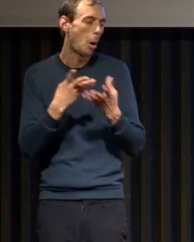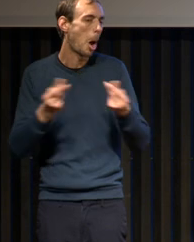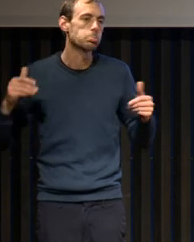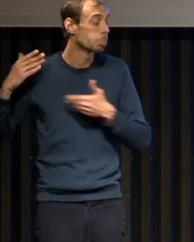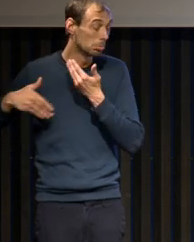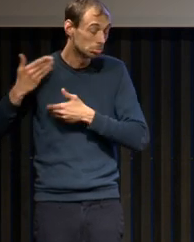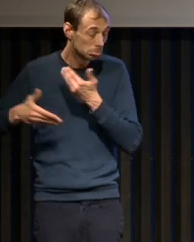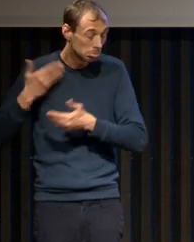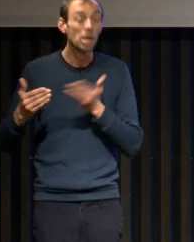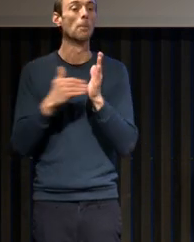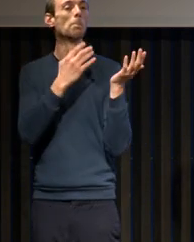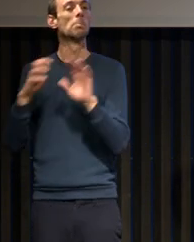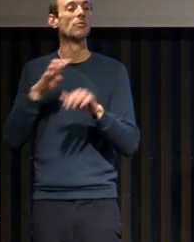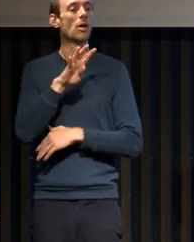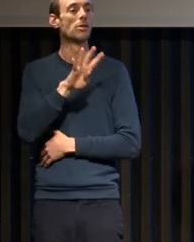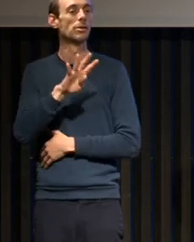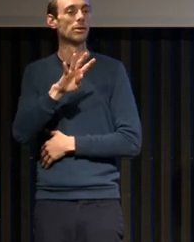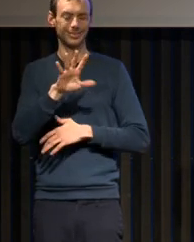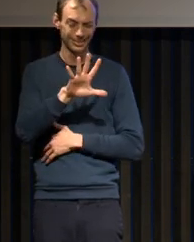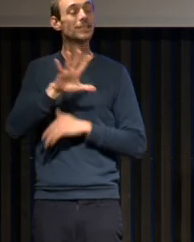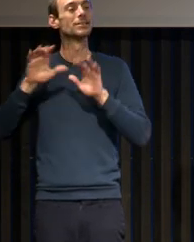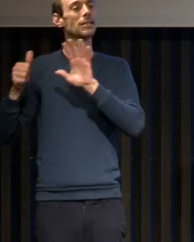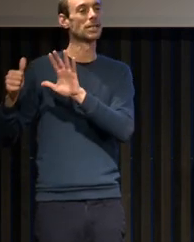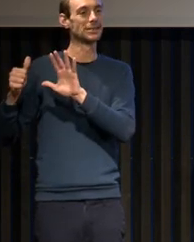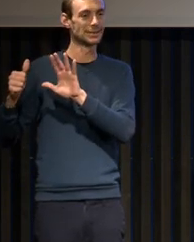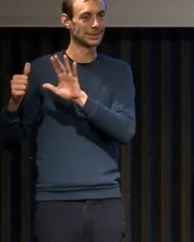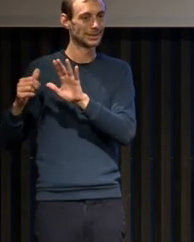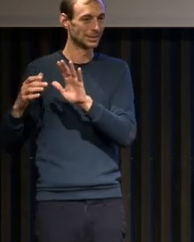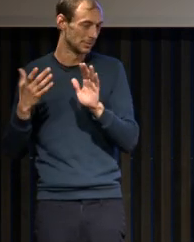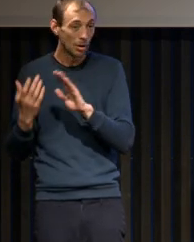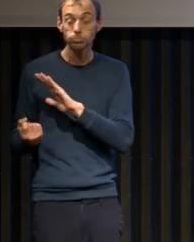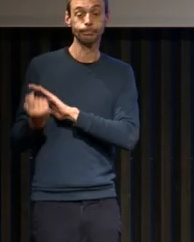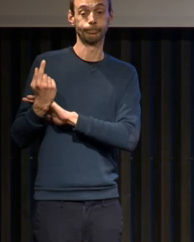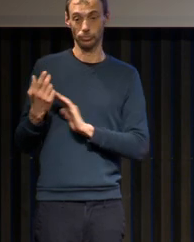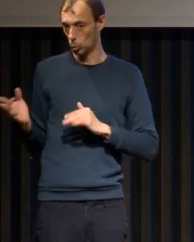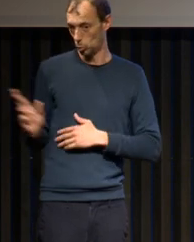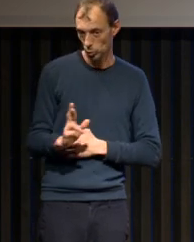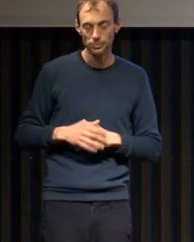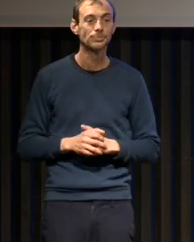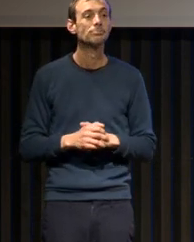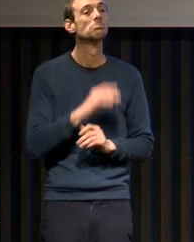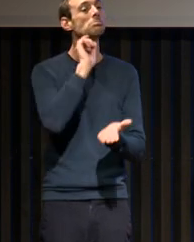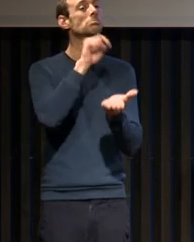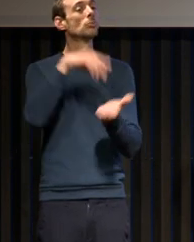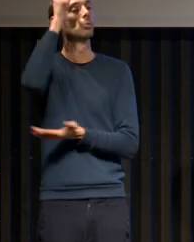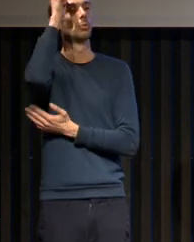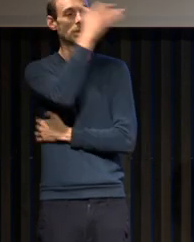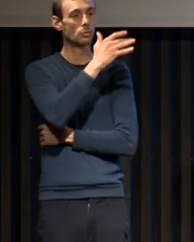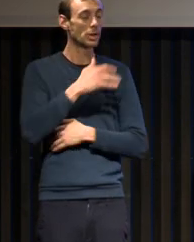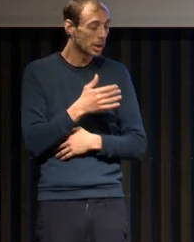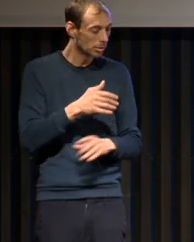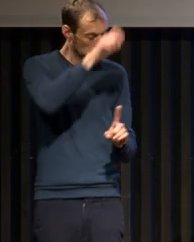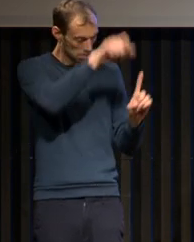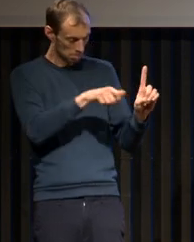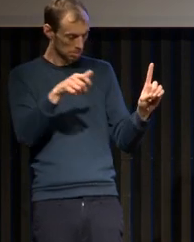avec l'article fameux de Borwell qui va nous décrire aux Etats-Unis un syndrome